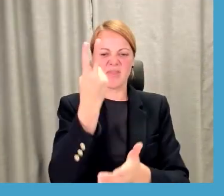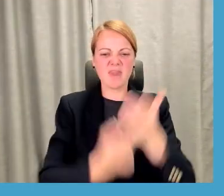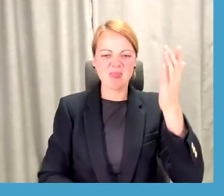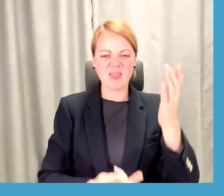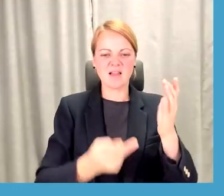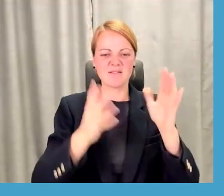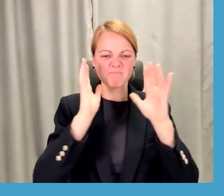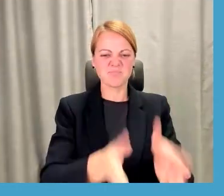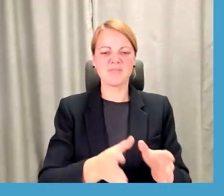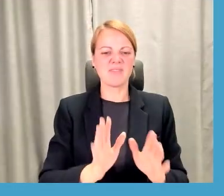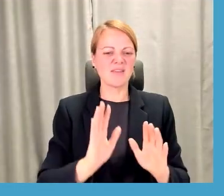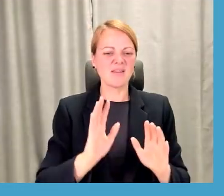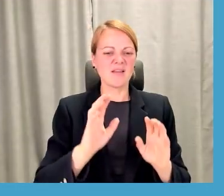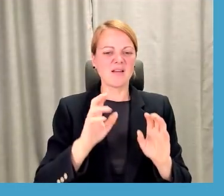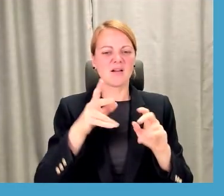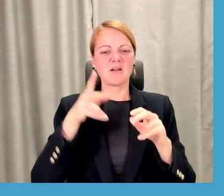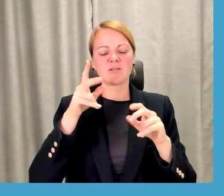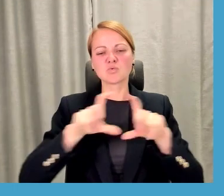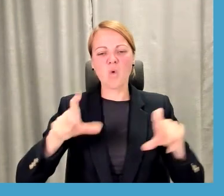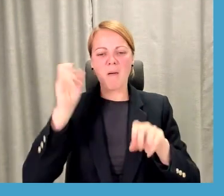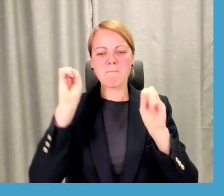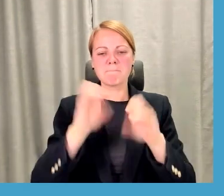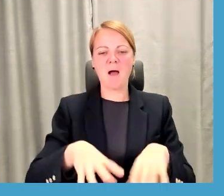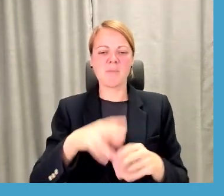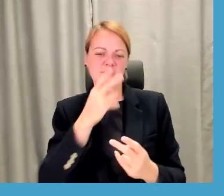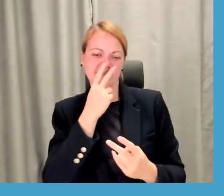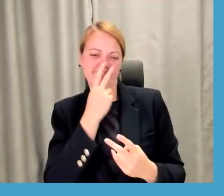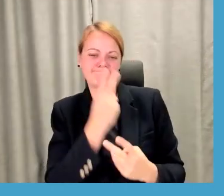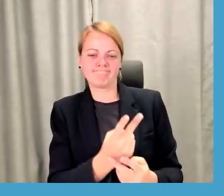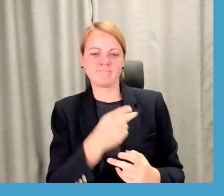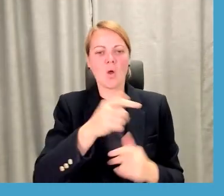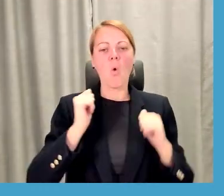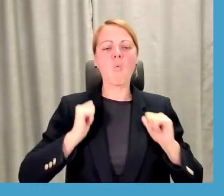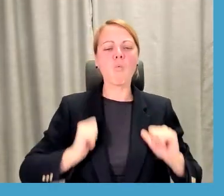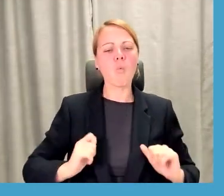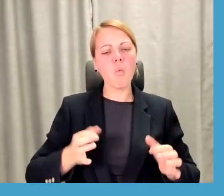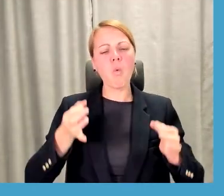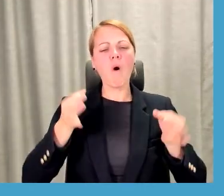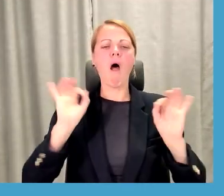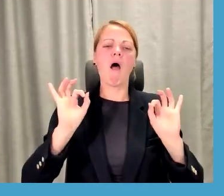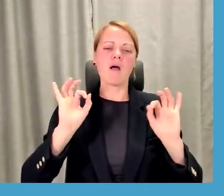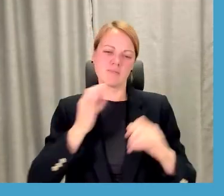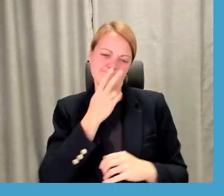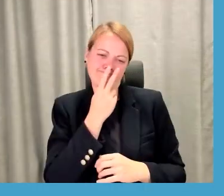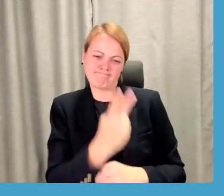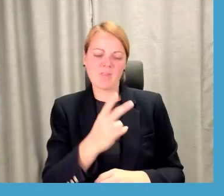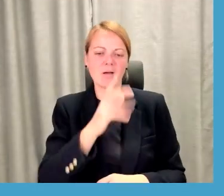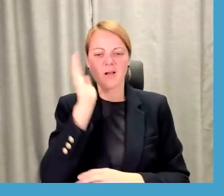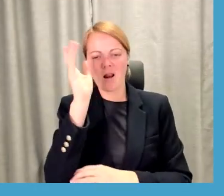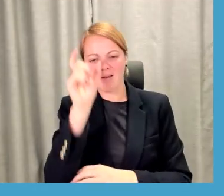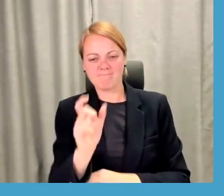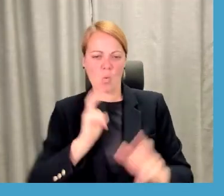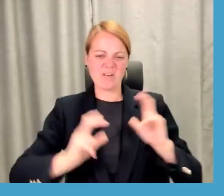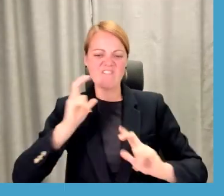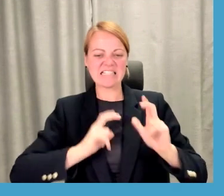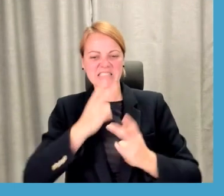nesakmīgs vai augstskola pamerts students, tas nav nekāds, tā saka, goda lieta pasniedzējiem un universitātei.